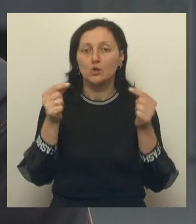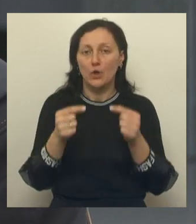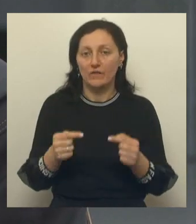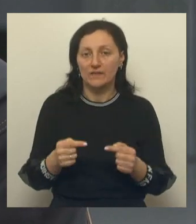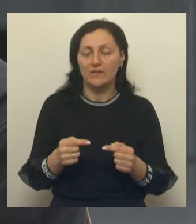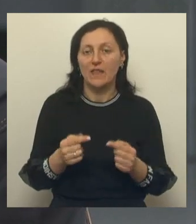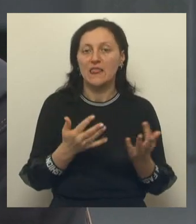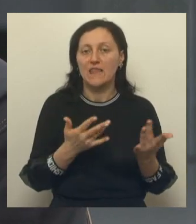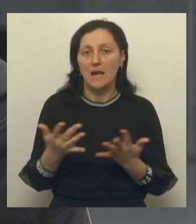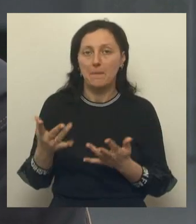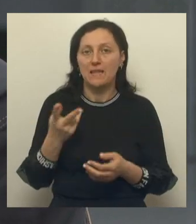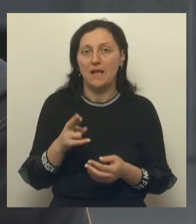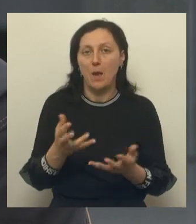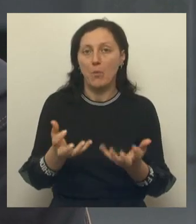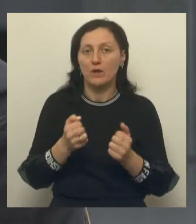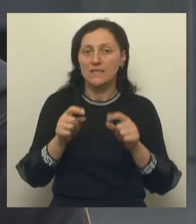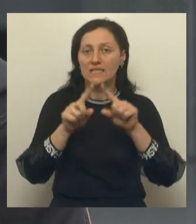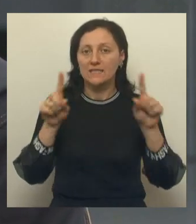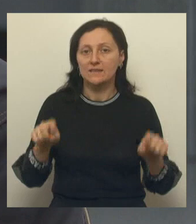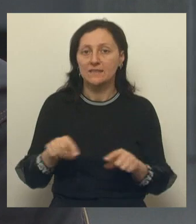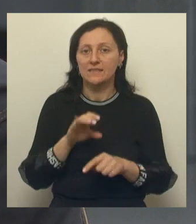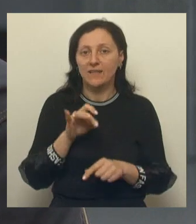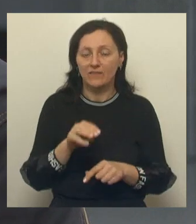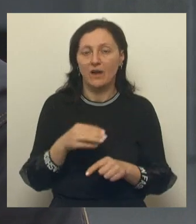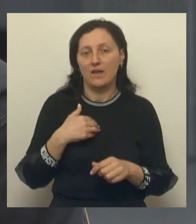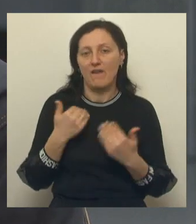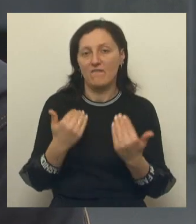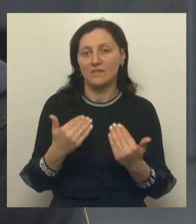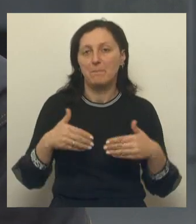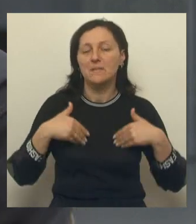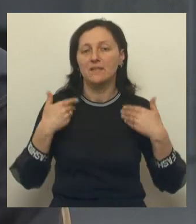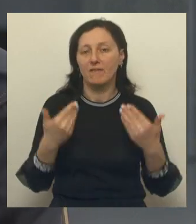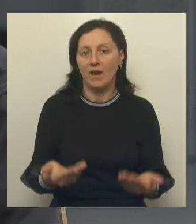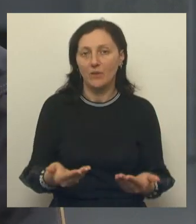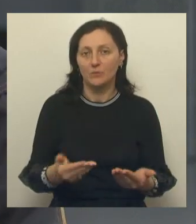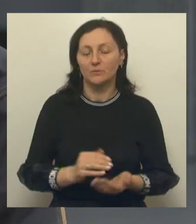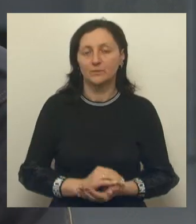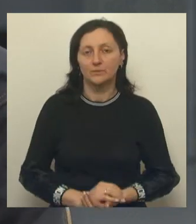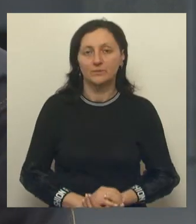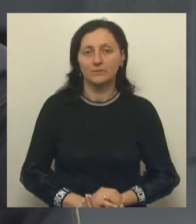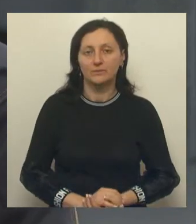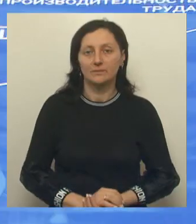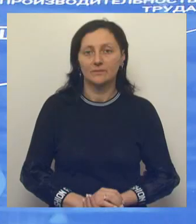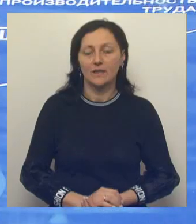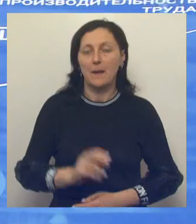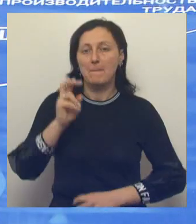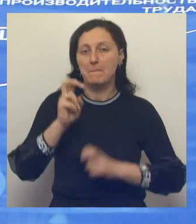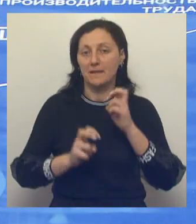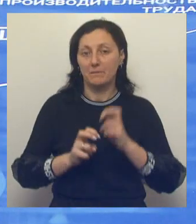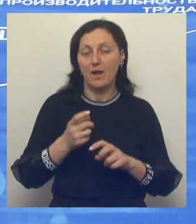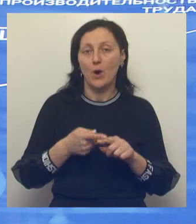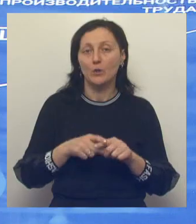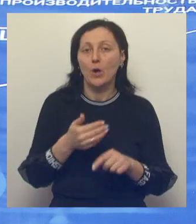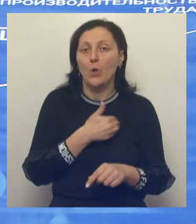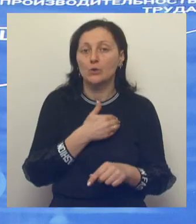установленным требованиям для получения сертификата, с чем я вас и поздравляю». Предприятия, которые хотят